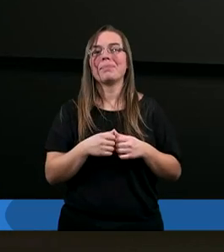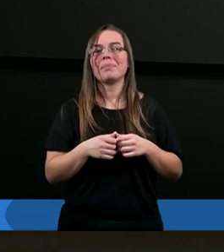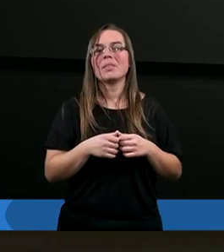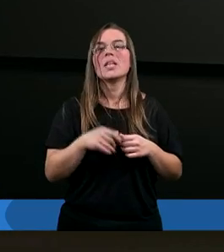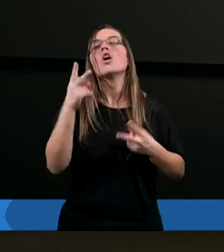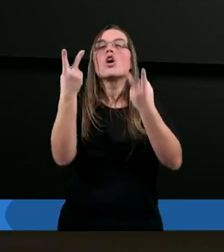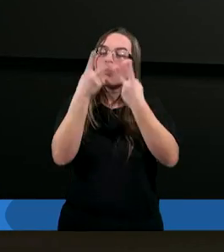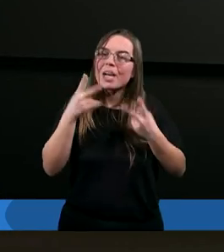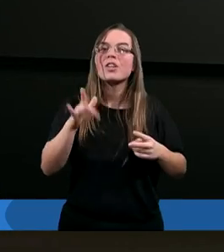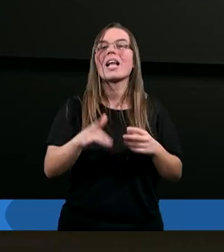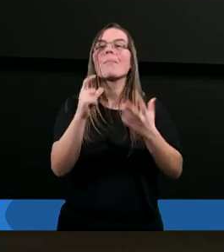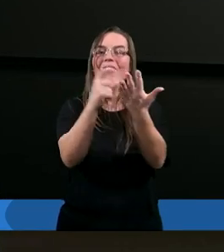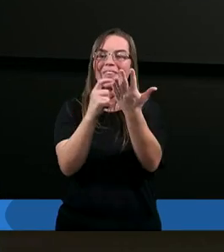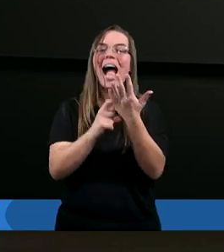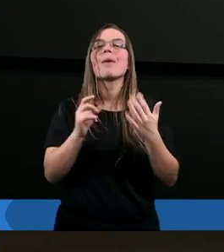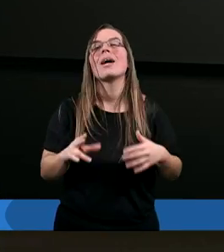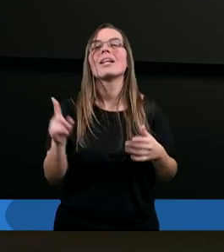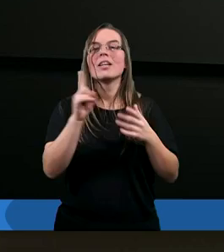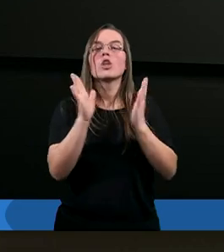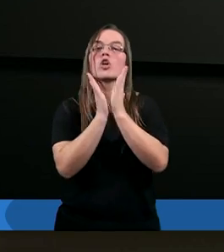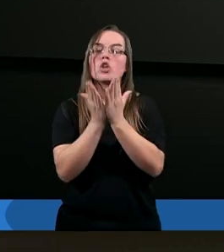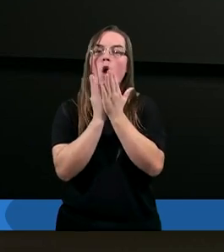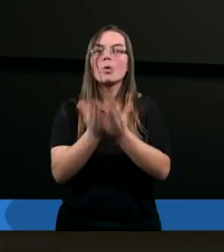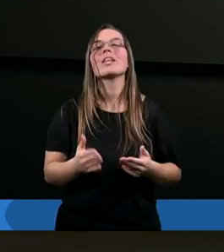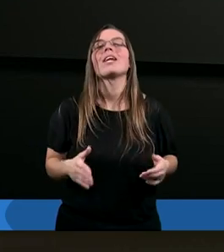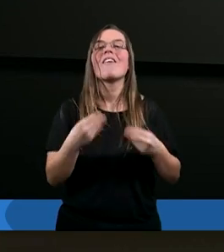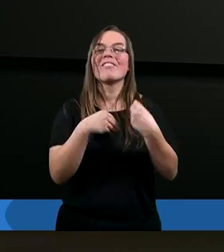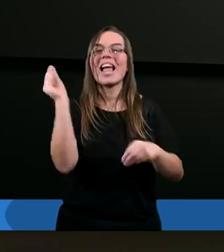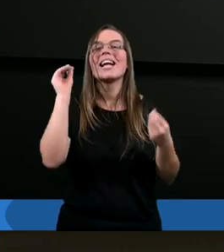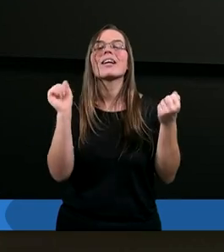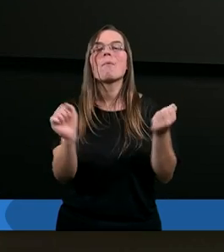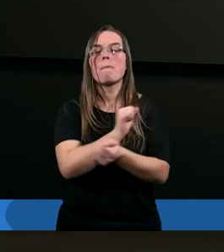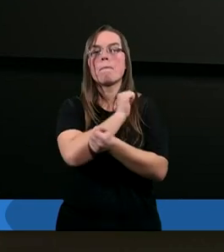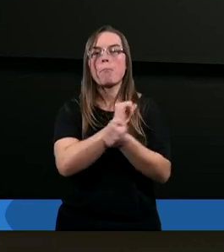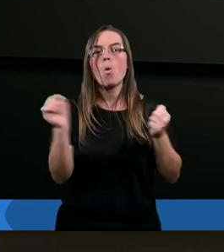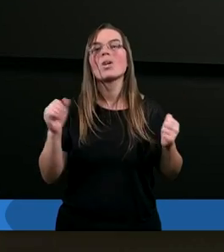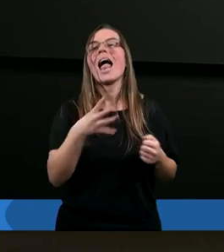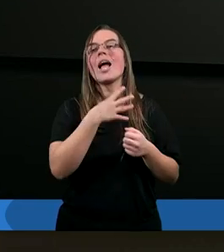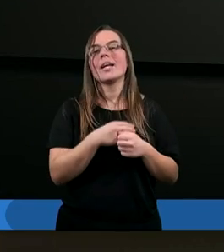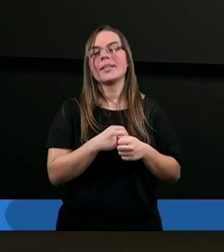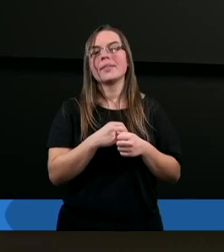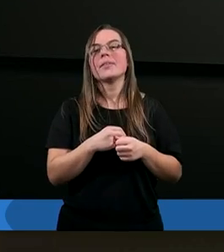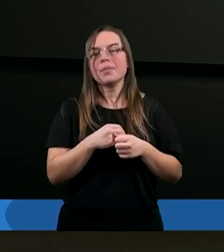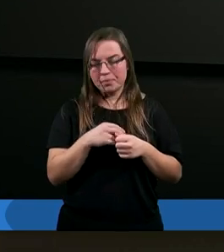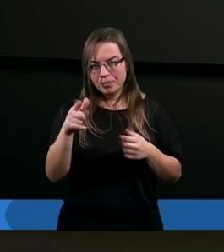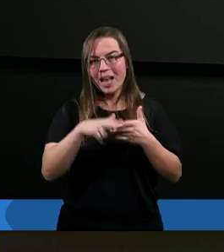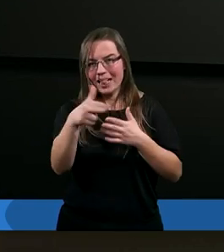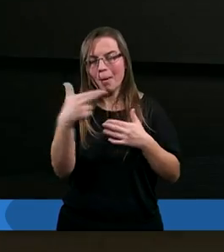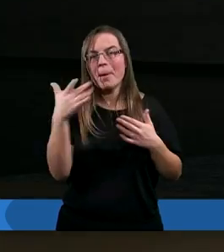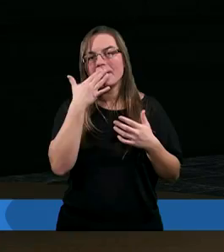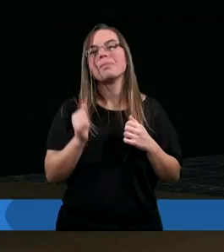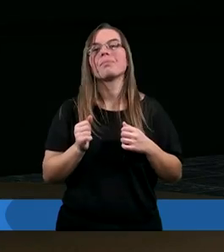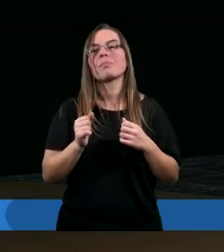Może odczytajmy fragment z książki Wielki Bój, który właśnie na ten temat mówi.